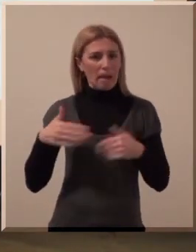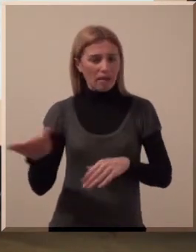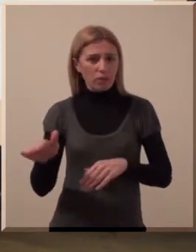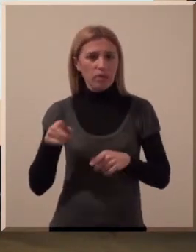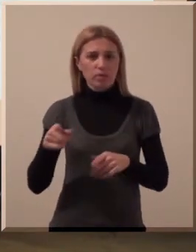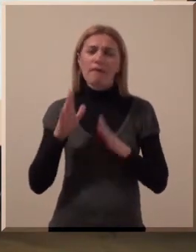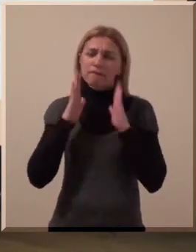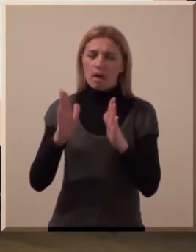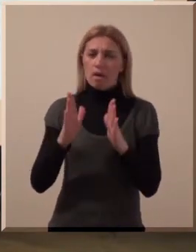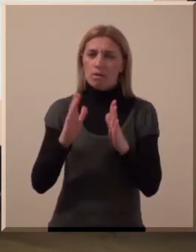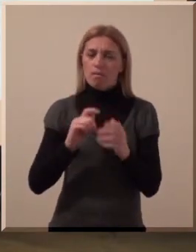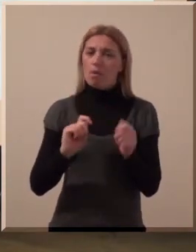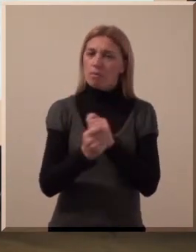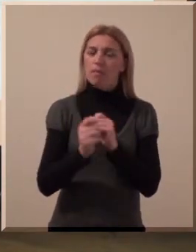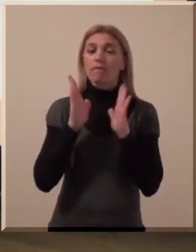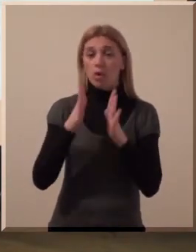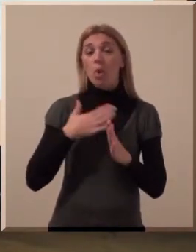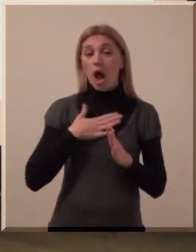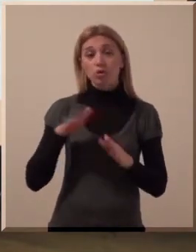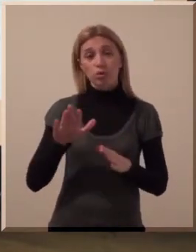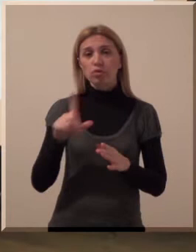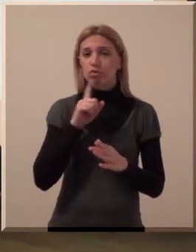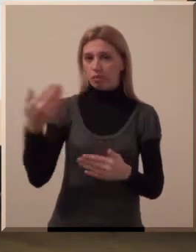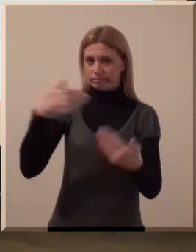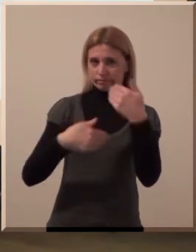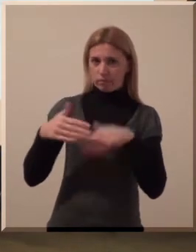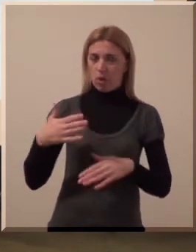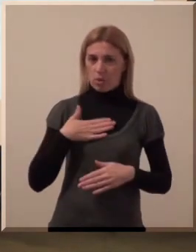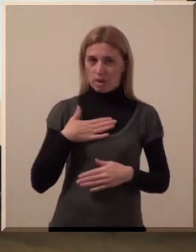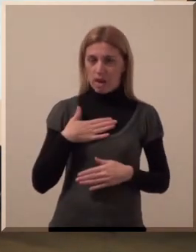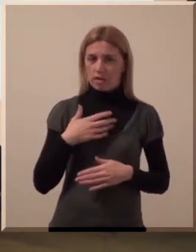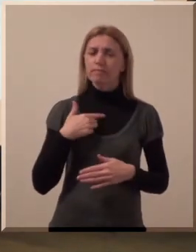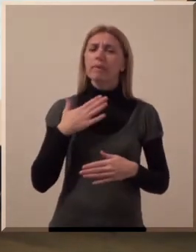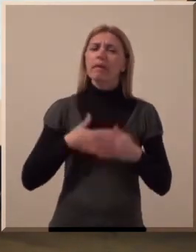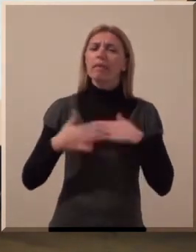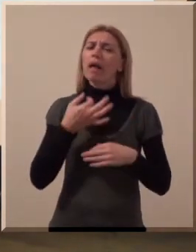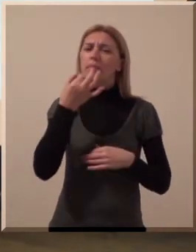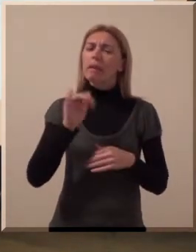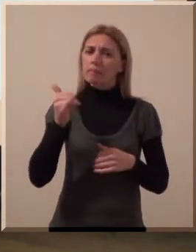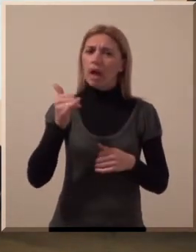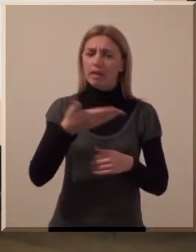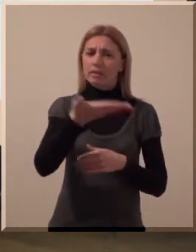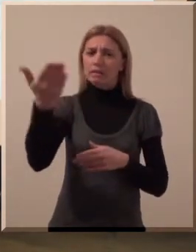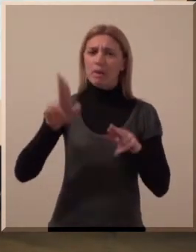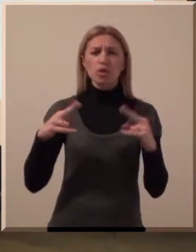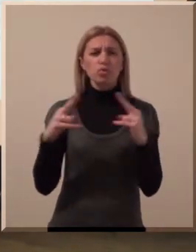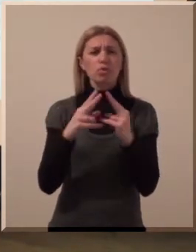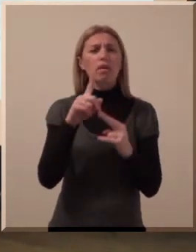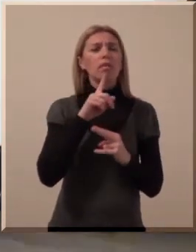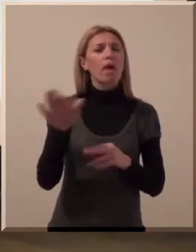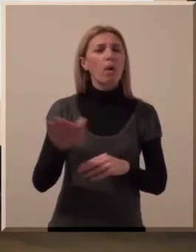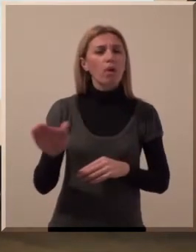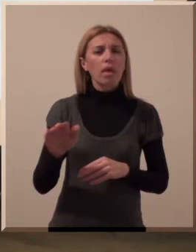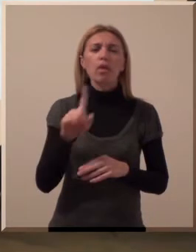dnevcom, tj. tinejdžerima, jer verujemo u promjenu i praktično verujemo naše dejce koja dolaze kod nas. Htjela bih da vas pitam, da li ste